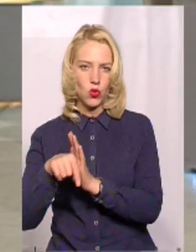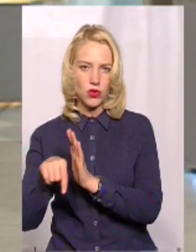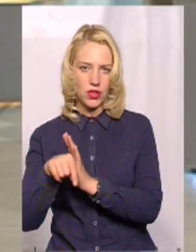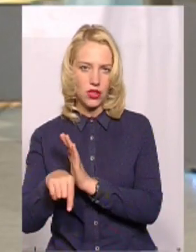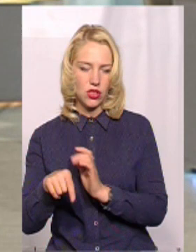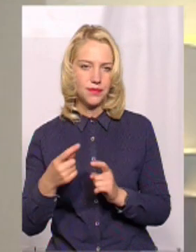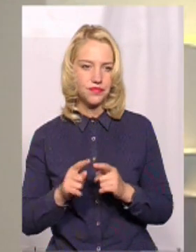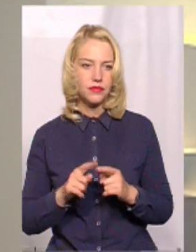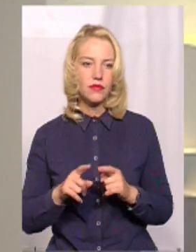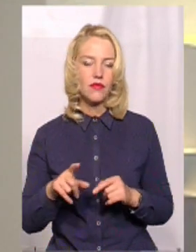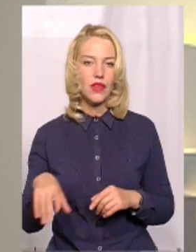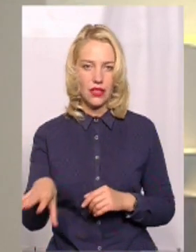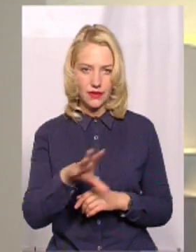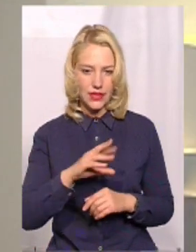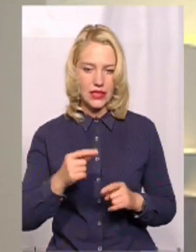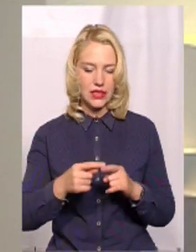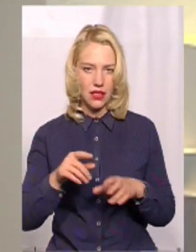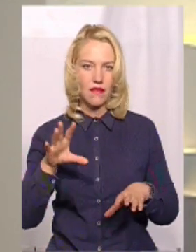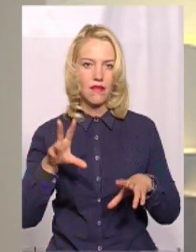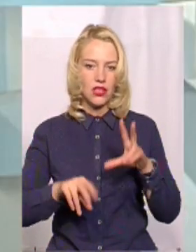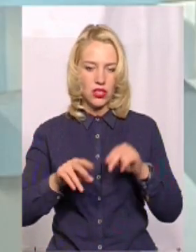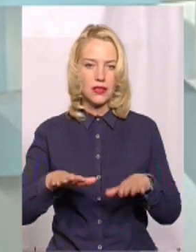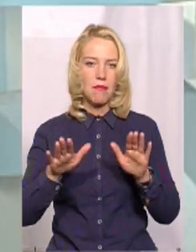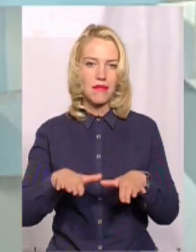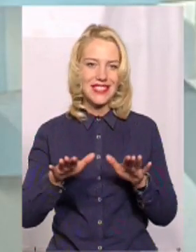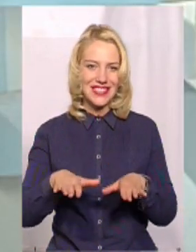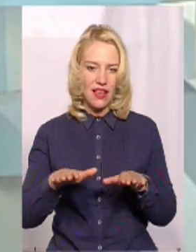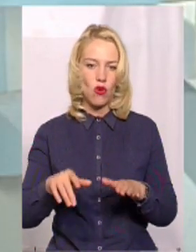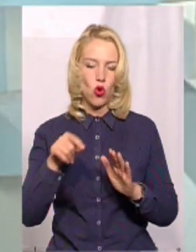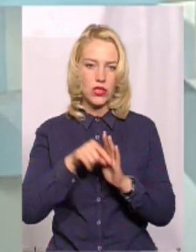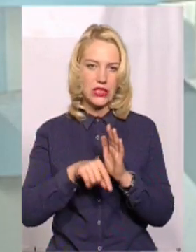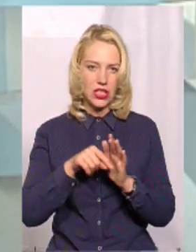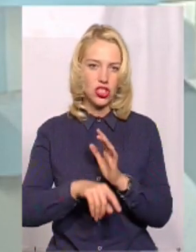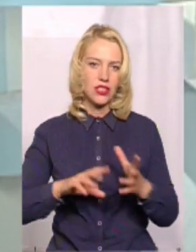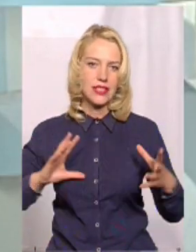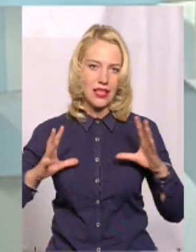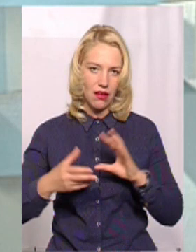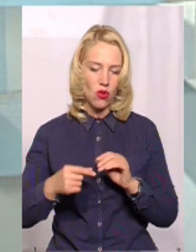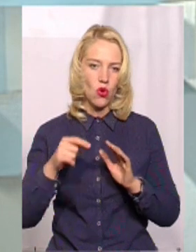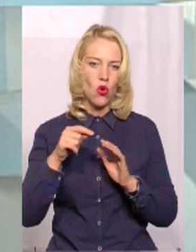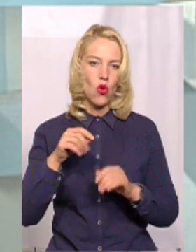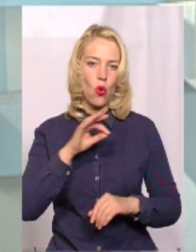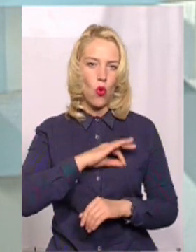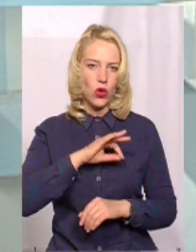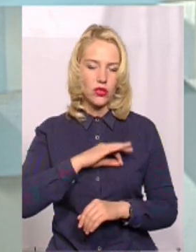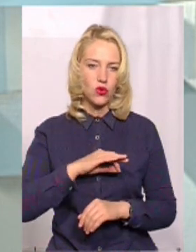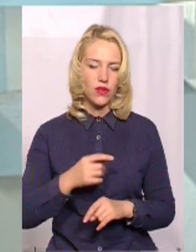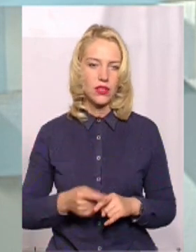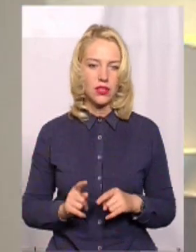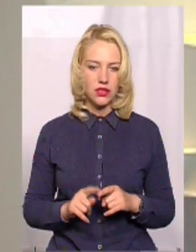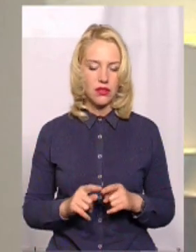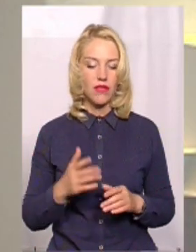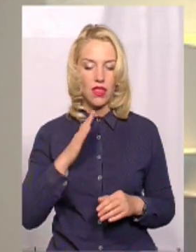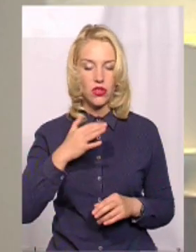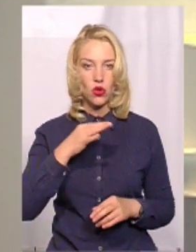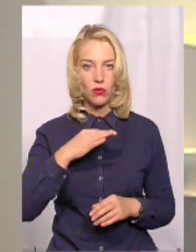Ну, всі разом вони місцевого значення. Це місцевого значення загального користування. Скажіть, а в нашій області